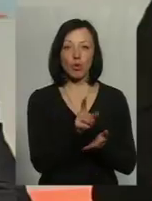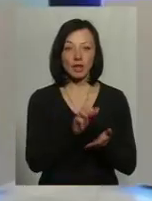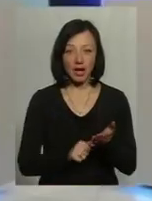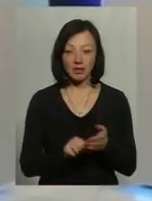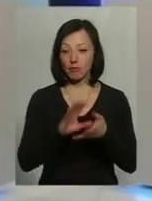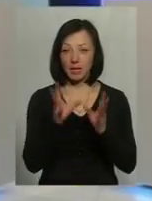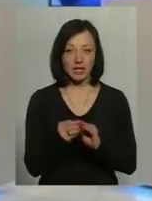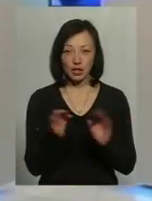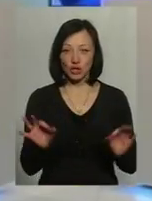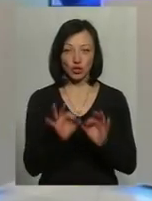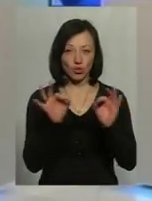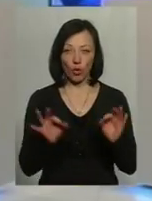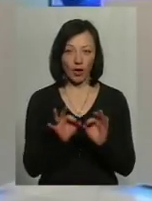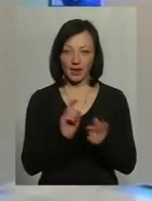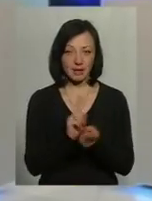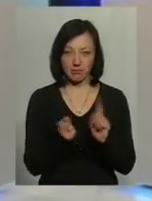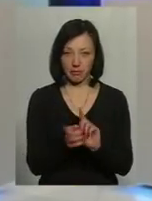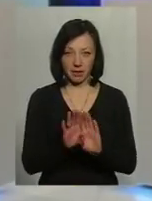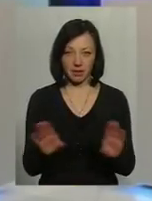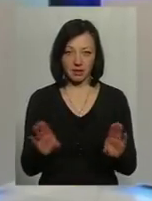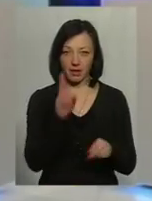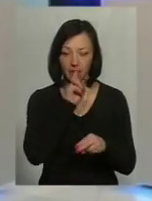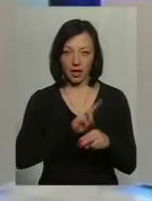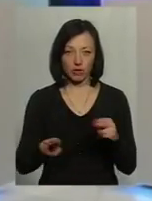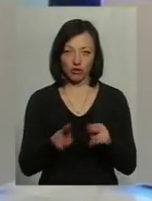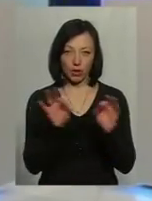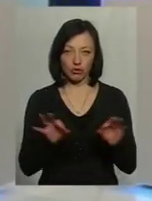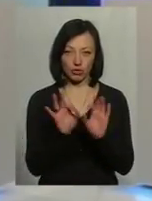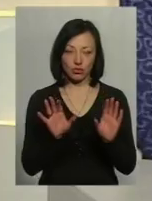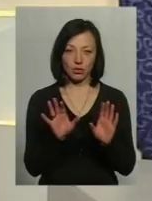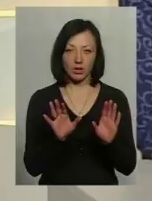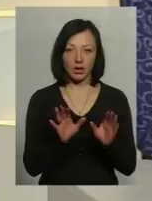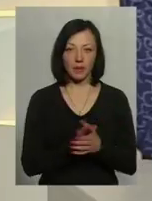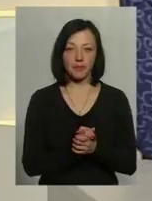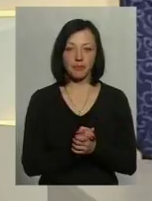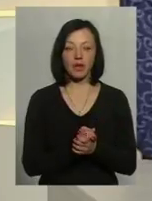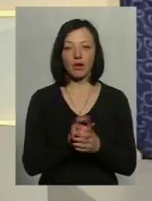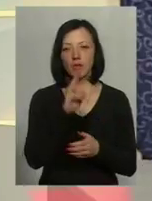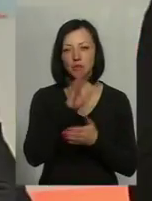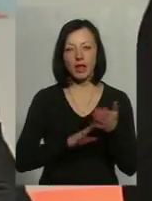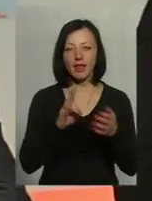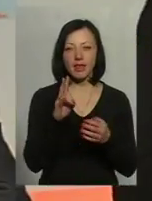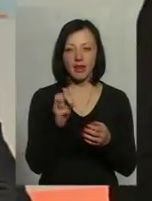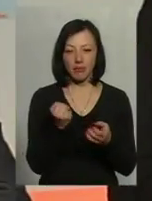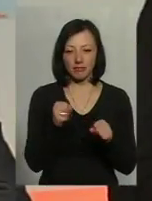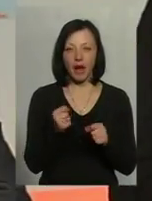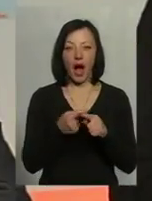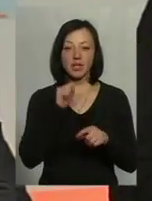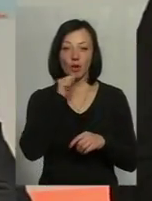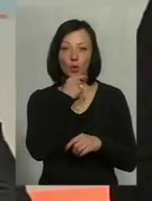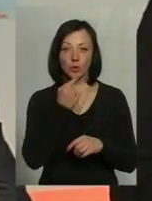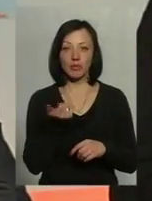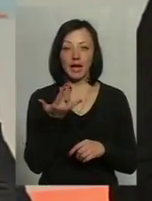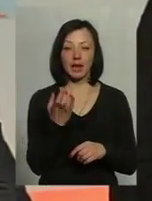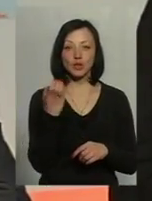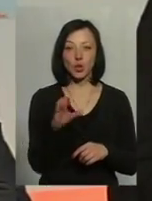в принципі, він нічого роботодавець в цьому плані фактично не виграє. А от зекономити там на якихось декілька